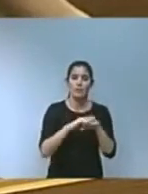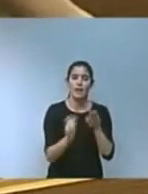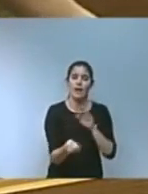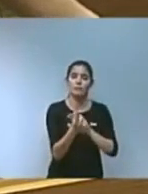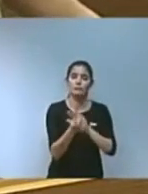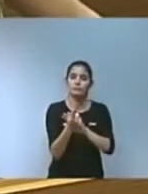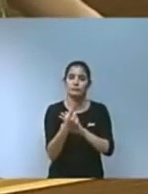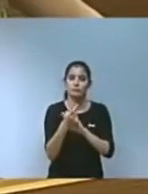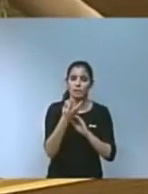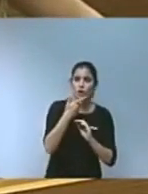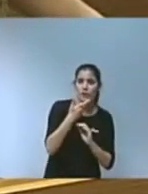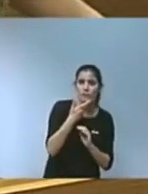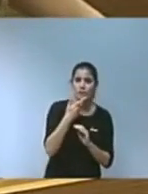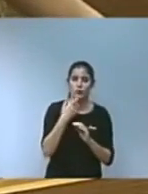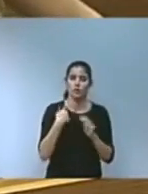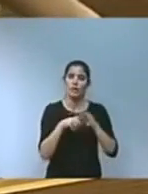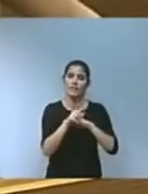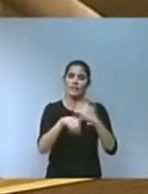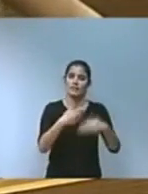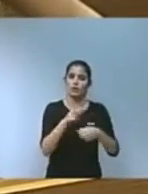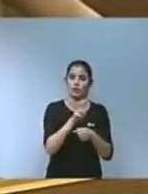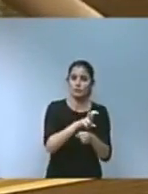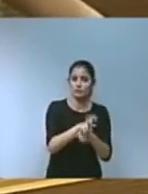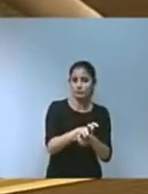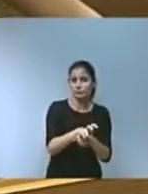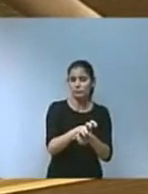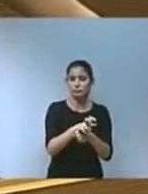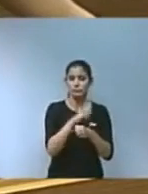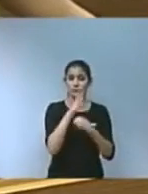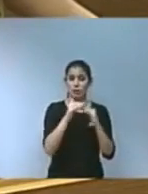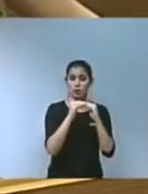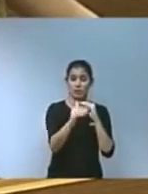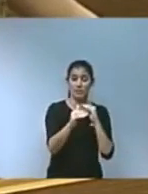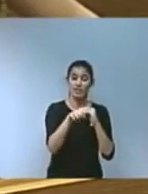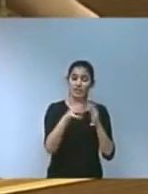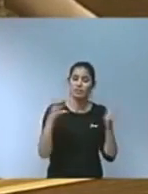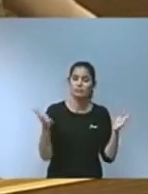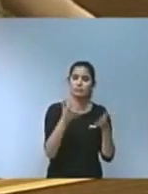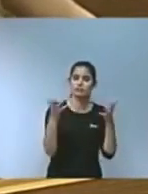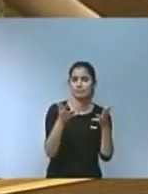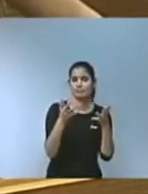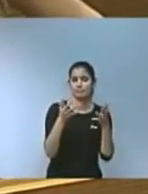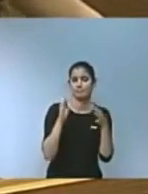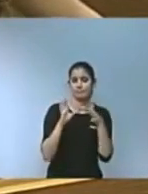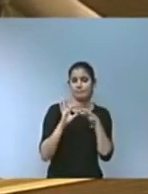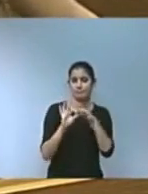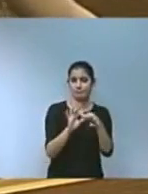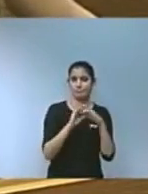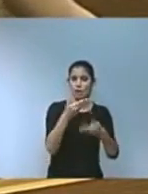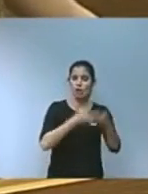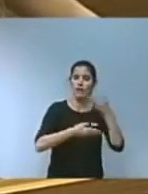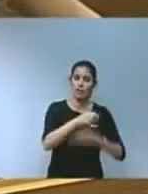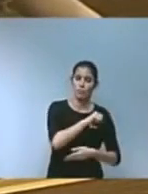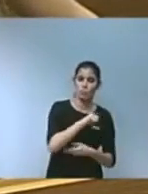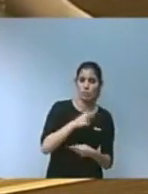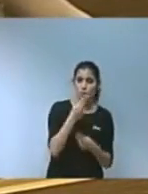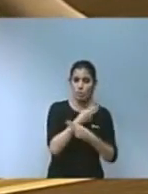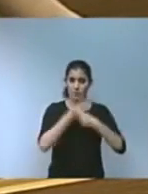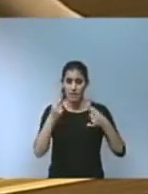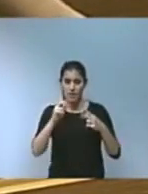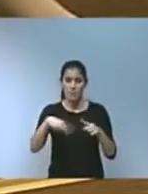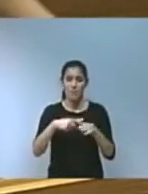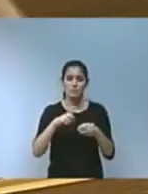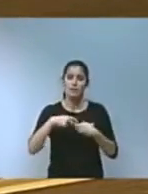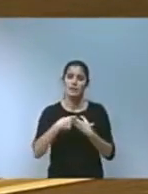desenvolupament agroalimentari sostenible potenciarà aquesta col·laboració necessària pública o privada incrementarà la participació del